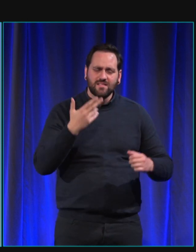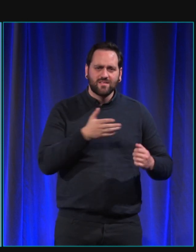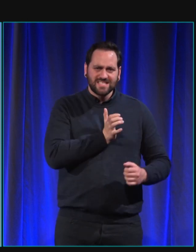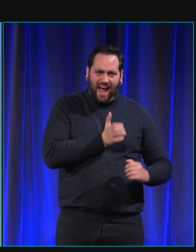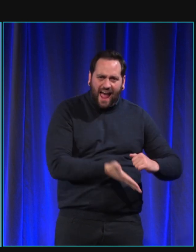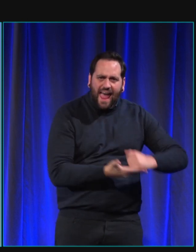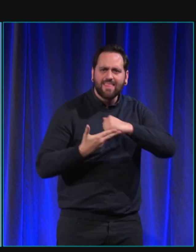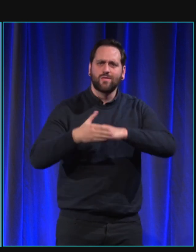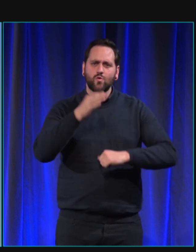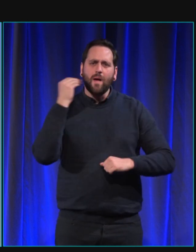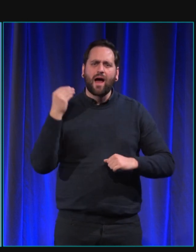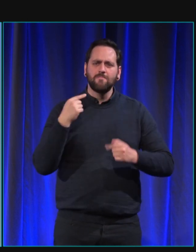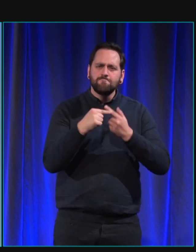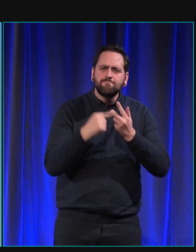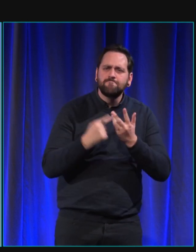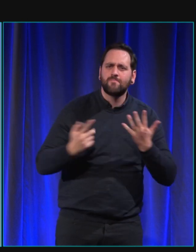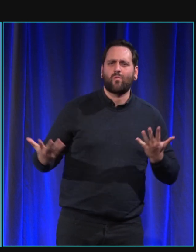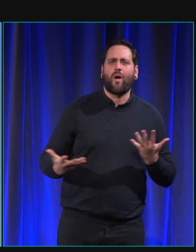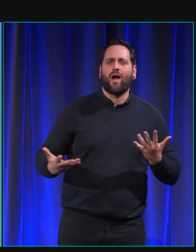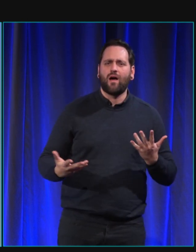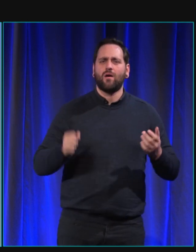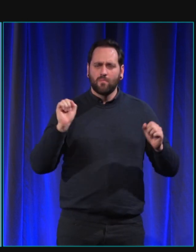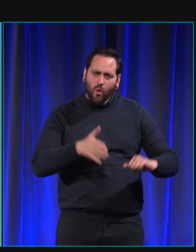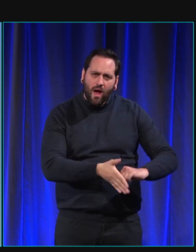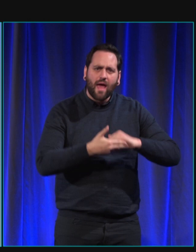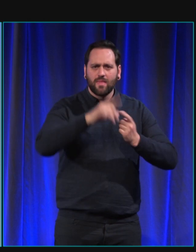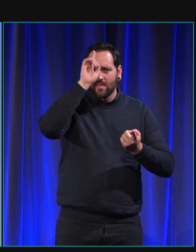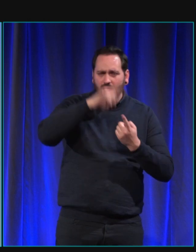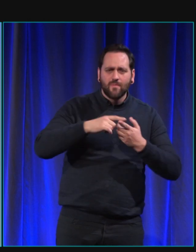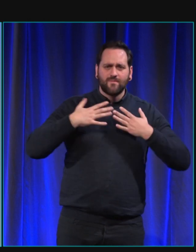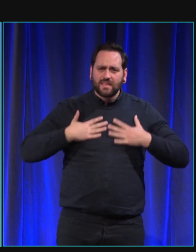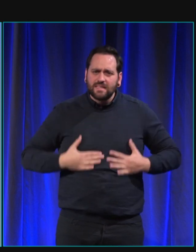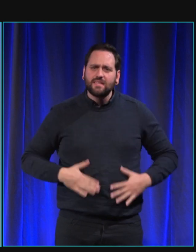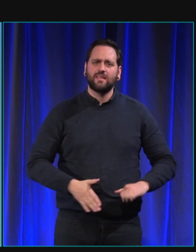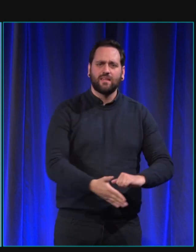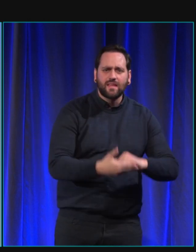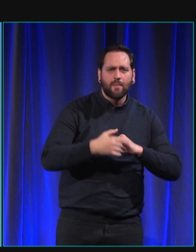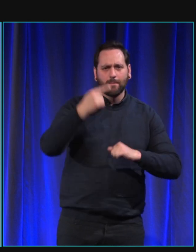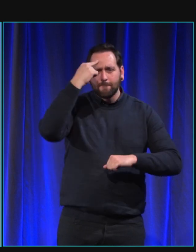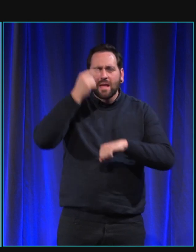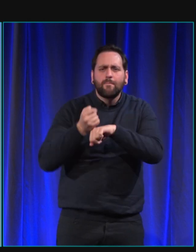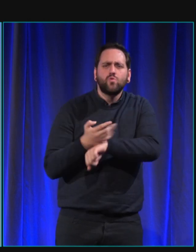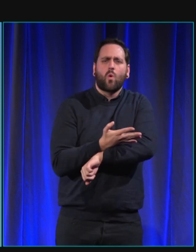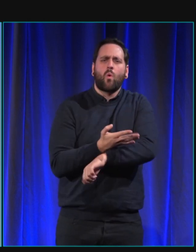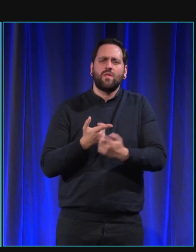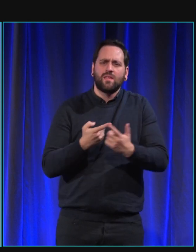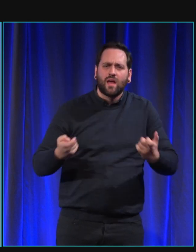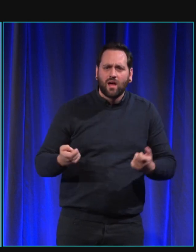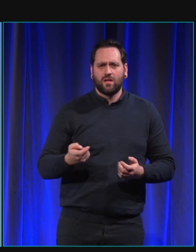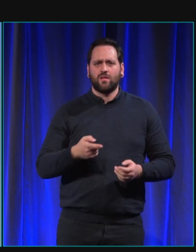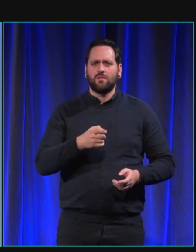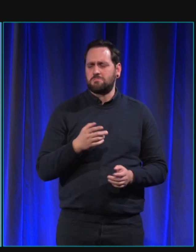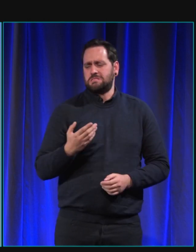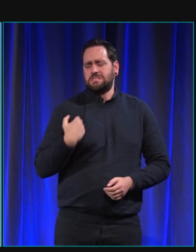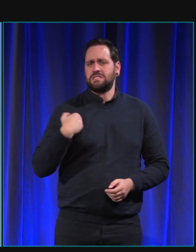son quotidien, à la fois sur le plan physique et sur le plan émotionnel. Aux Etats-Unis, on trouve également depuis peu des